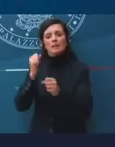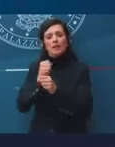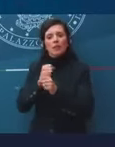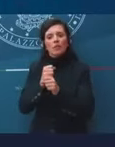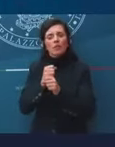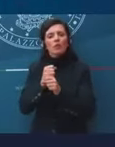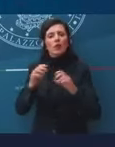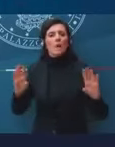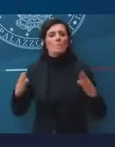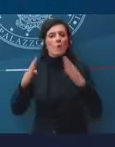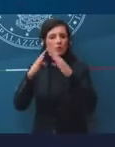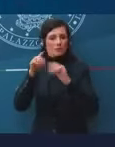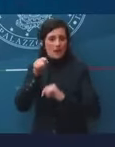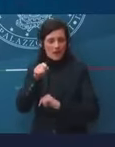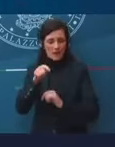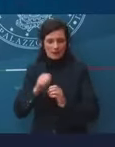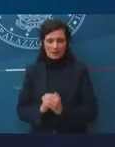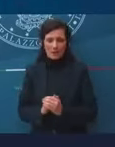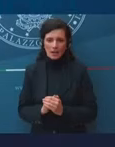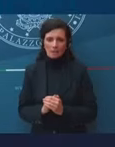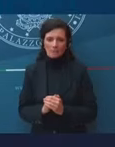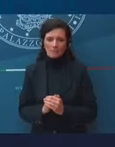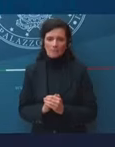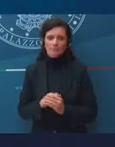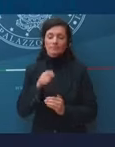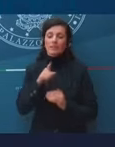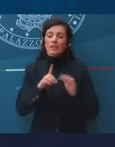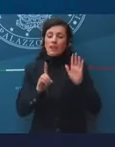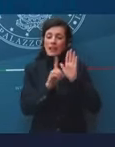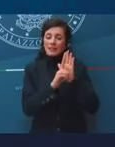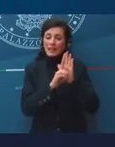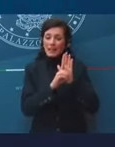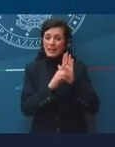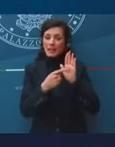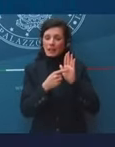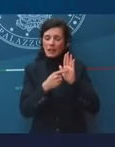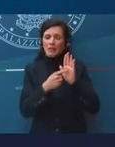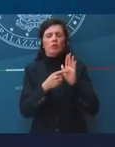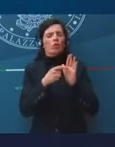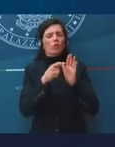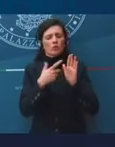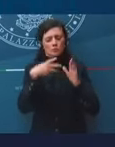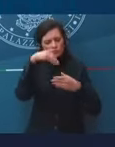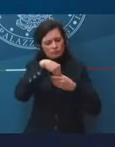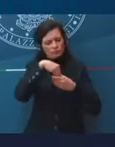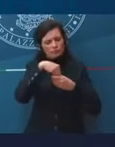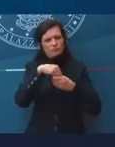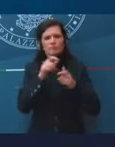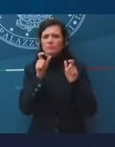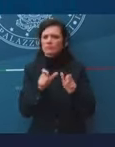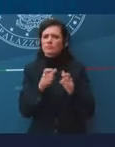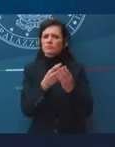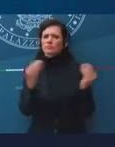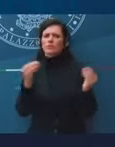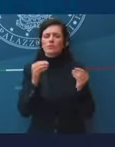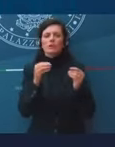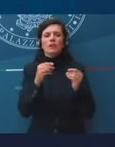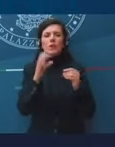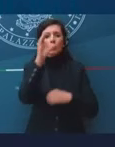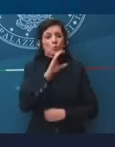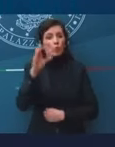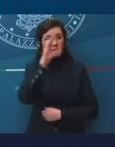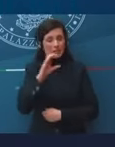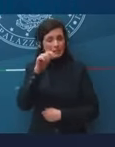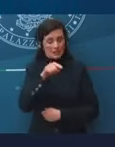sono molte poste di questo decreto che sono indirizzate al turismo. C'è un provvedimento molto